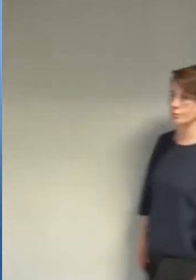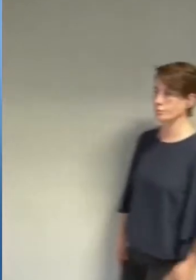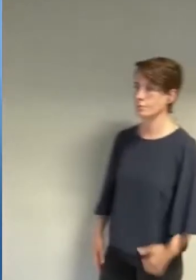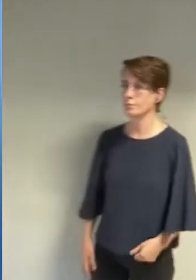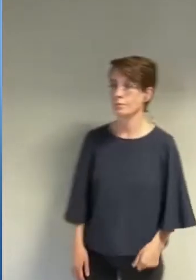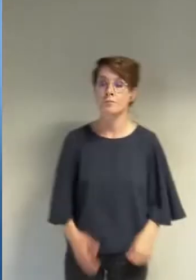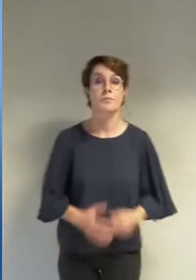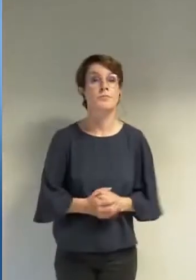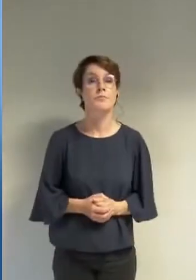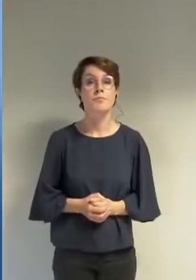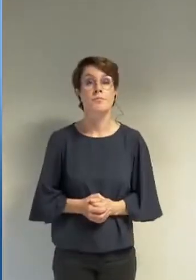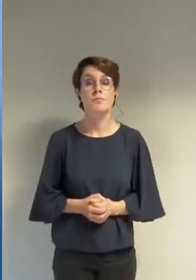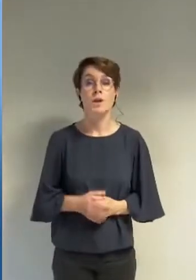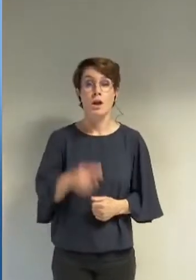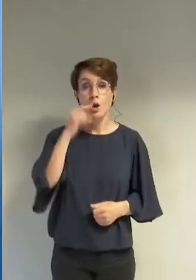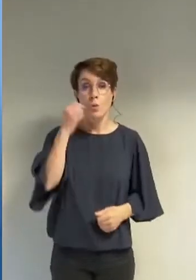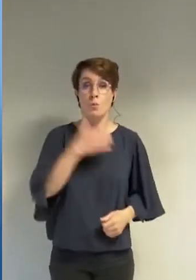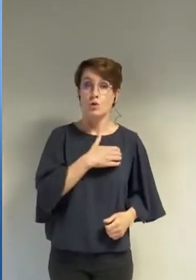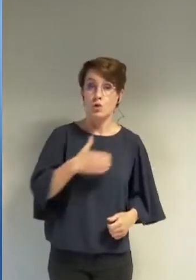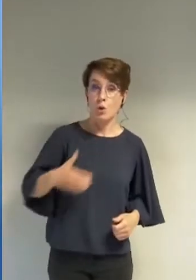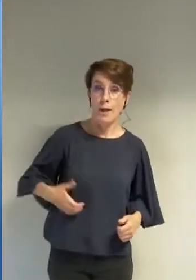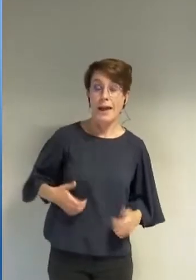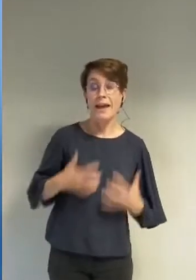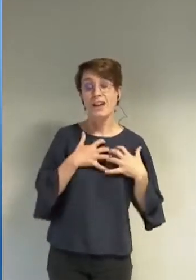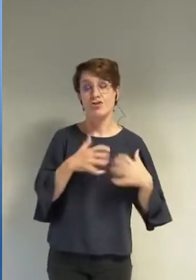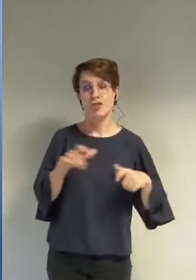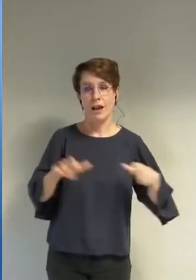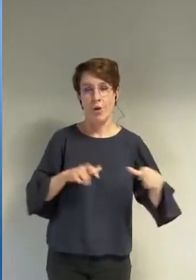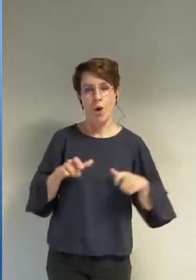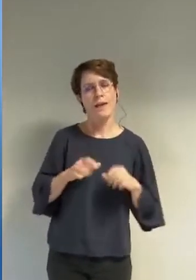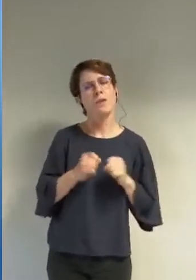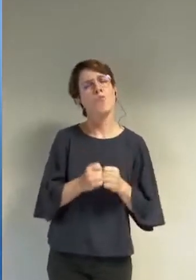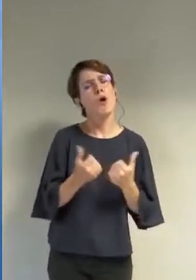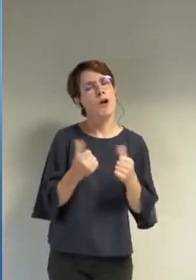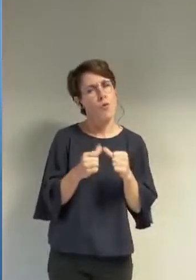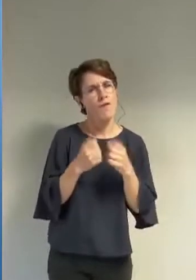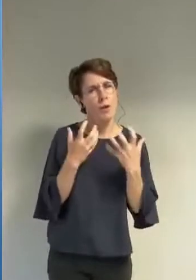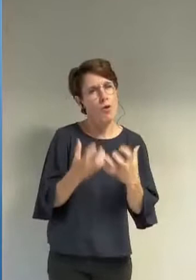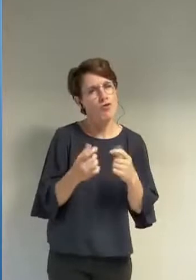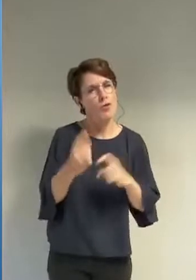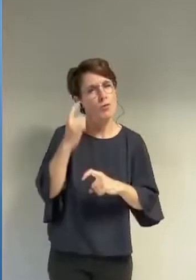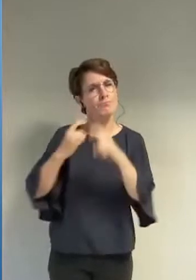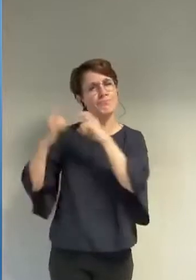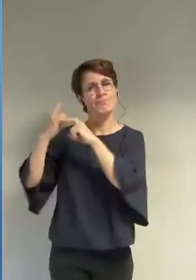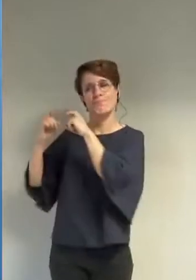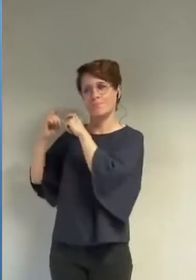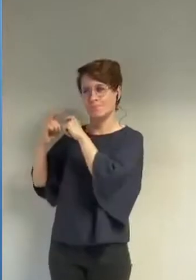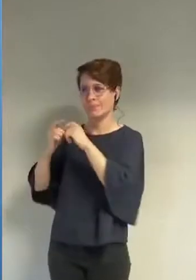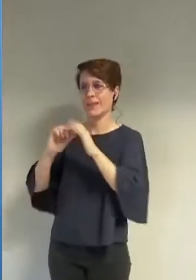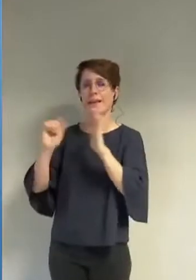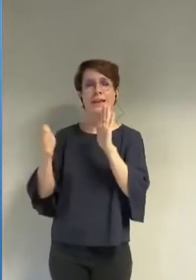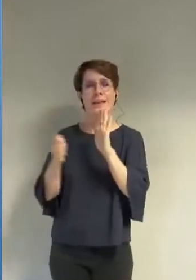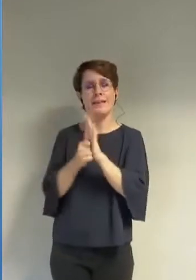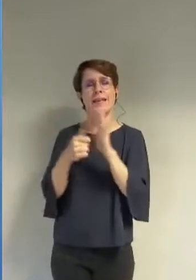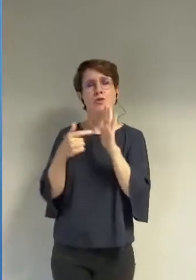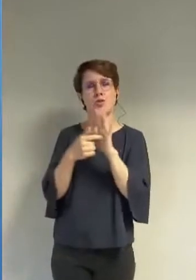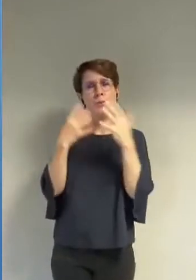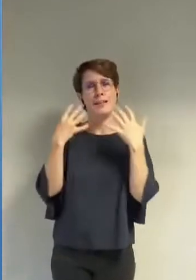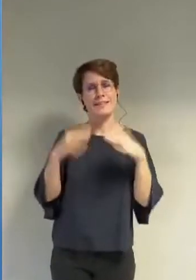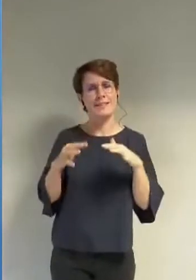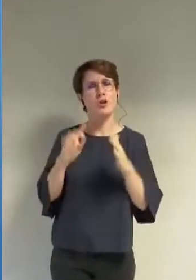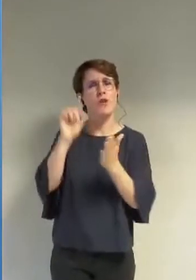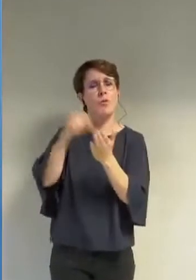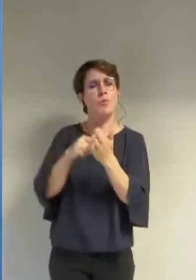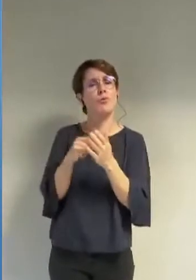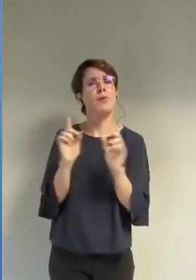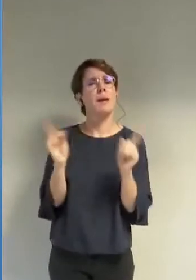collègues un peu d'histoire tout a commencé le 17 mai 2019 à la piscine des dauphins de Grenoble où une dizaine